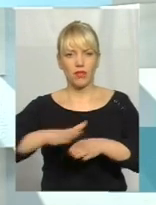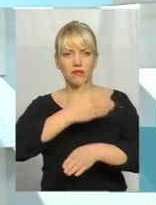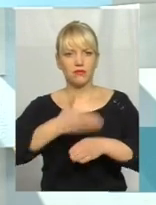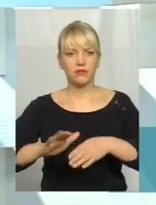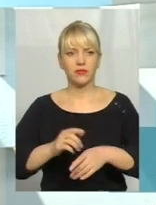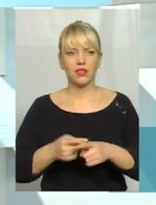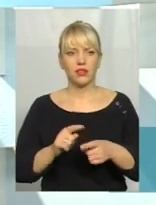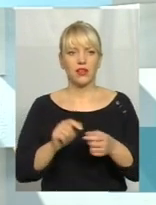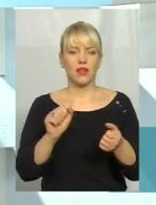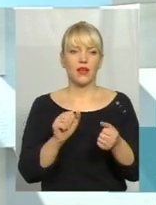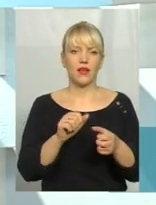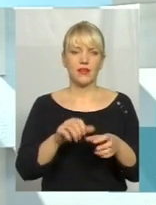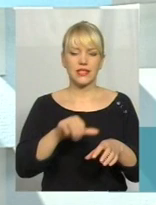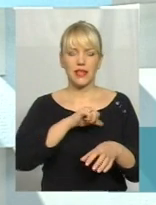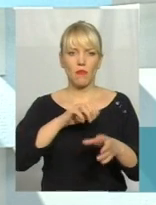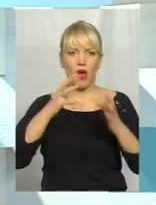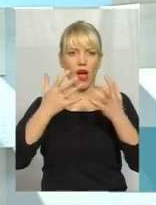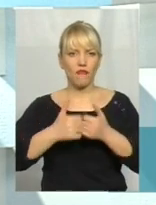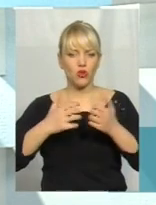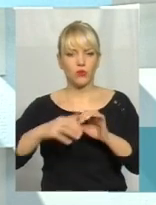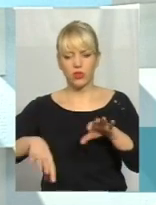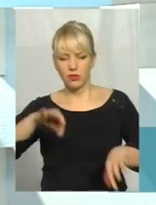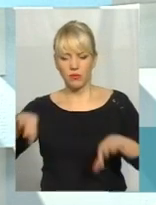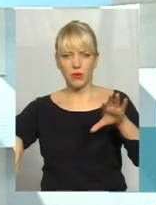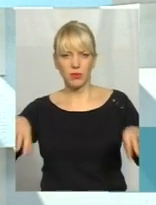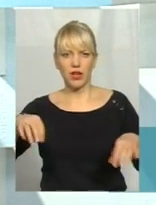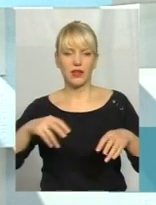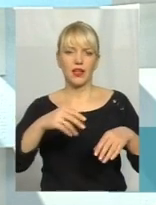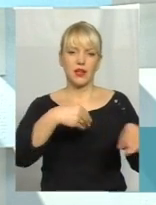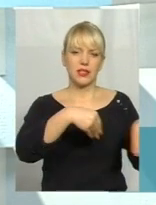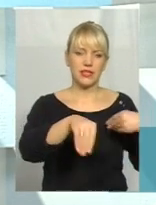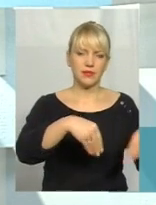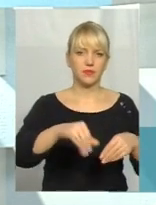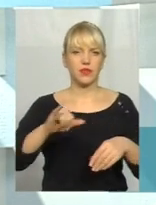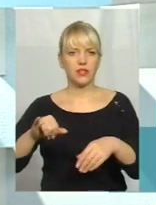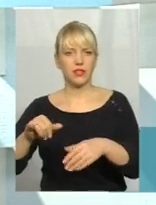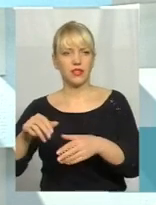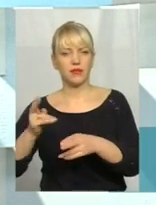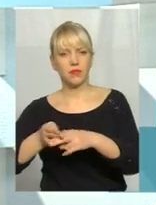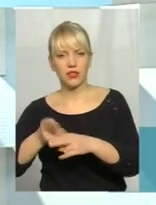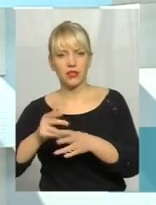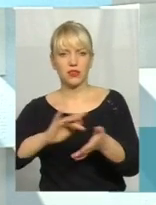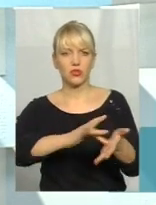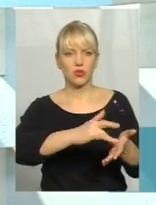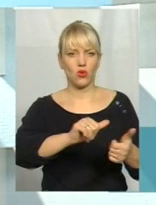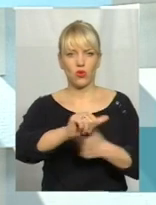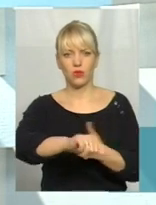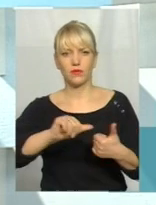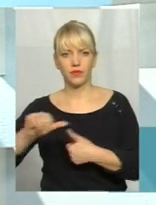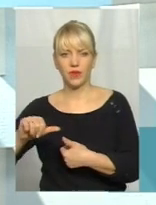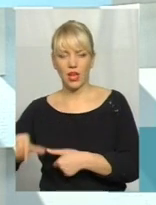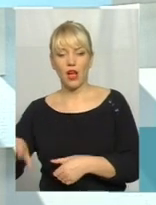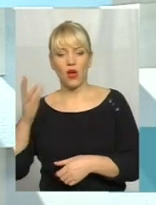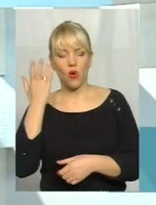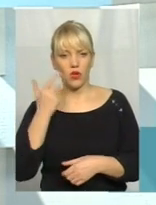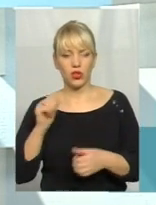метал, і папір абсолютно автоматично, без покладання, скажімо, людських сил. І після того, як суха фракція